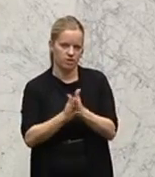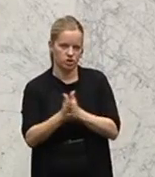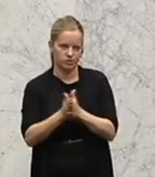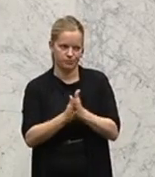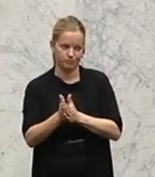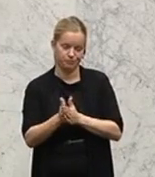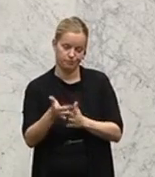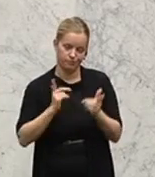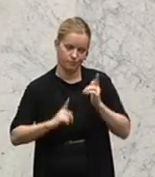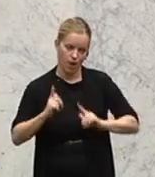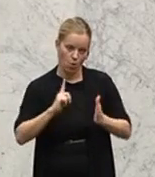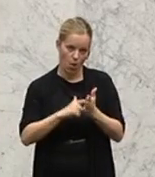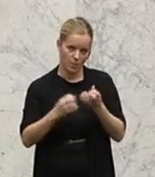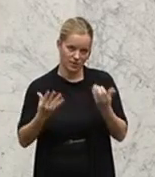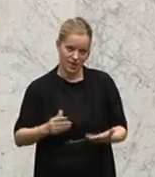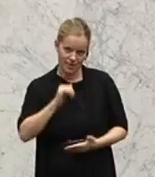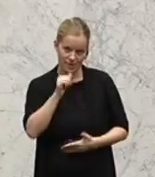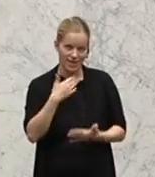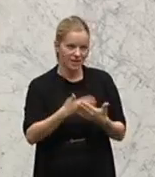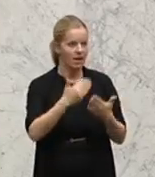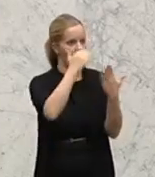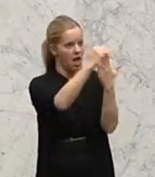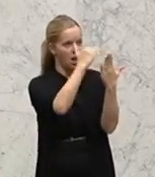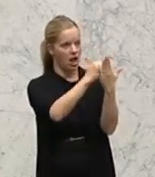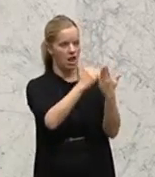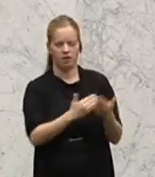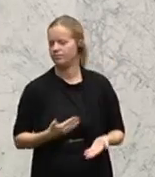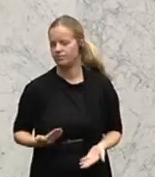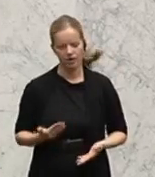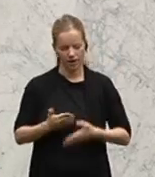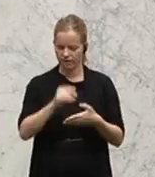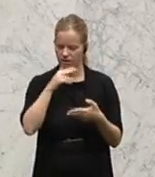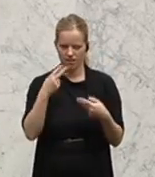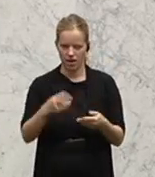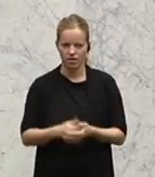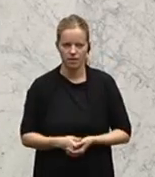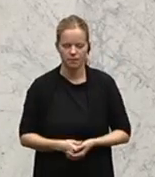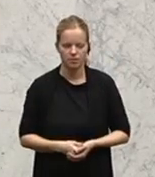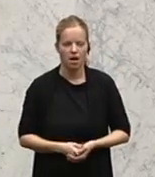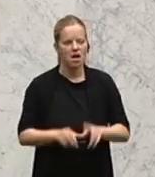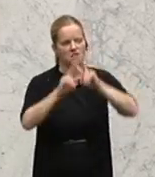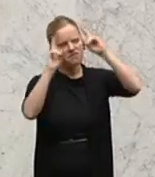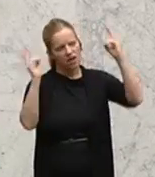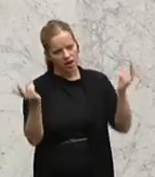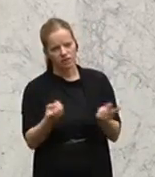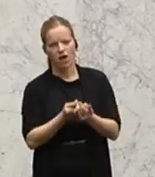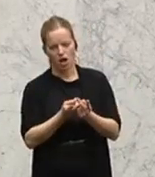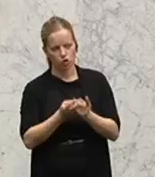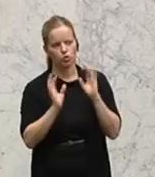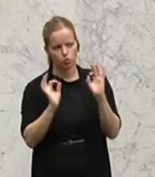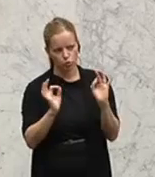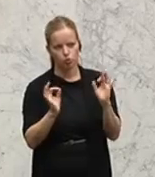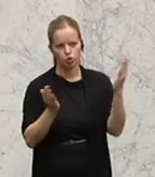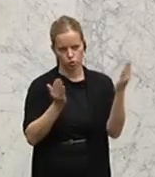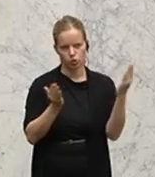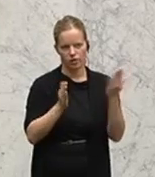Das heißt, Leitlinien helfen uns nur bedingt weiter. Und noch eines. Weltweit liegen wir ganz gut im Verbrauch. Wahrscheinlich können wir noch